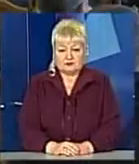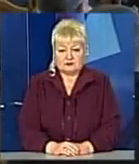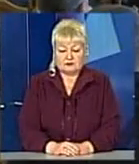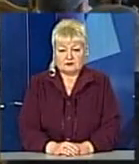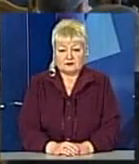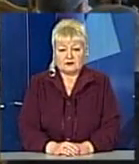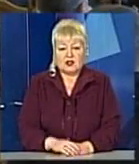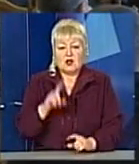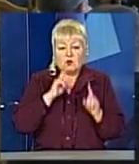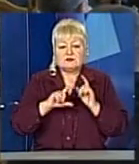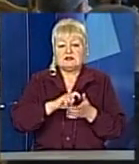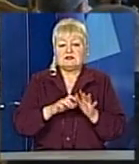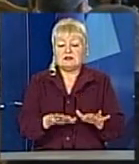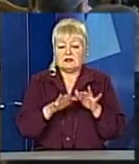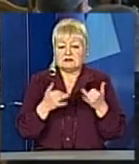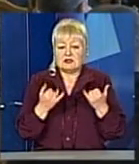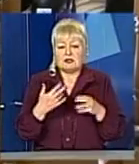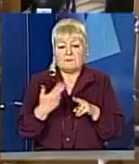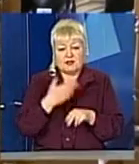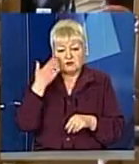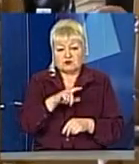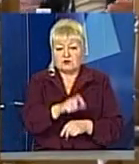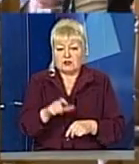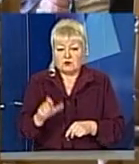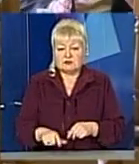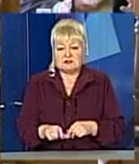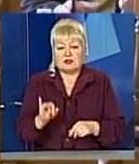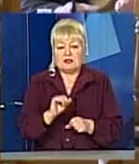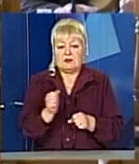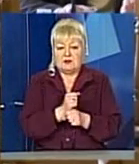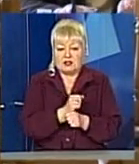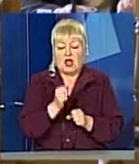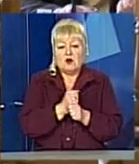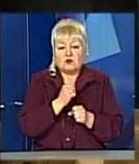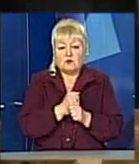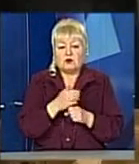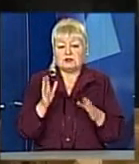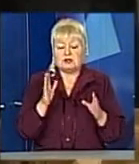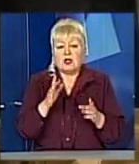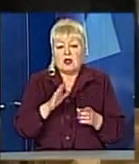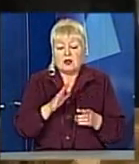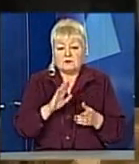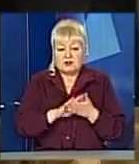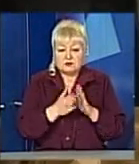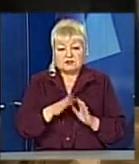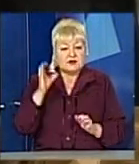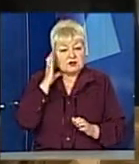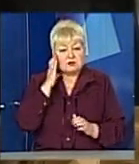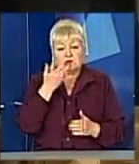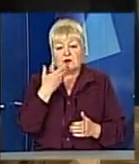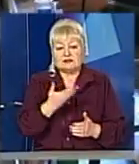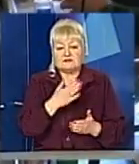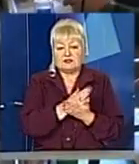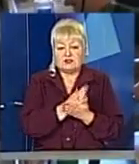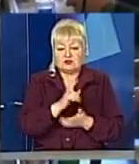У сесійній залі цього разу без сторонніх осіб та шарпанини. У робочій атмосфері слухали звіти чиновників. Блокування вивезу сміття